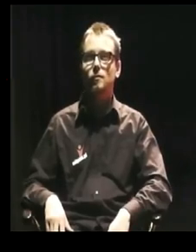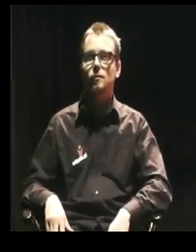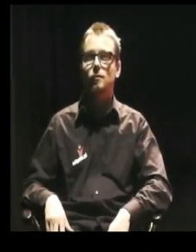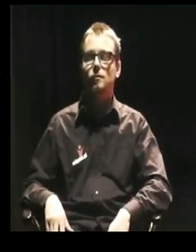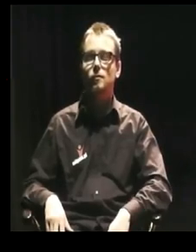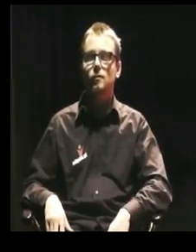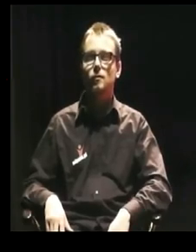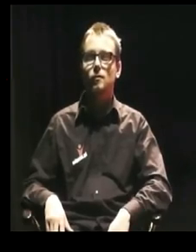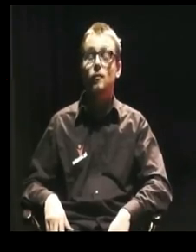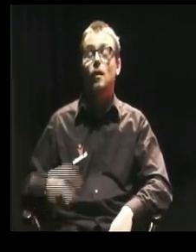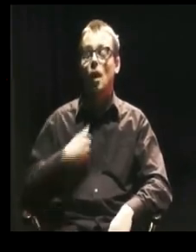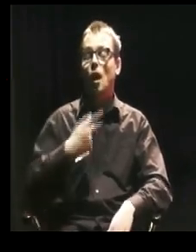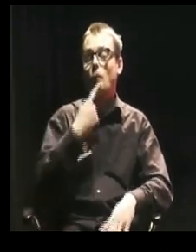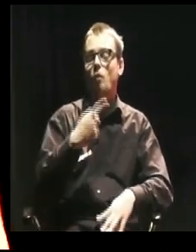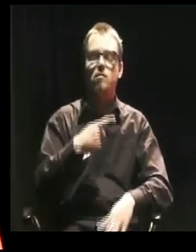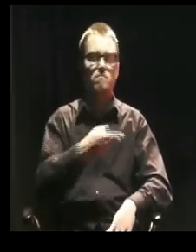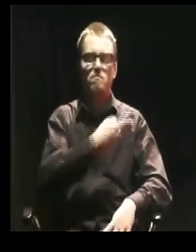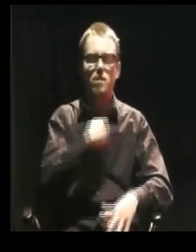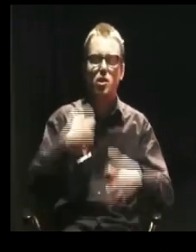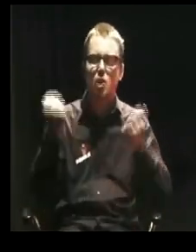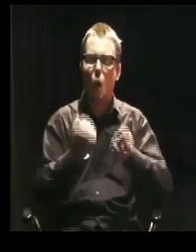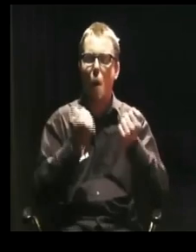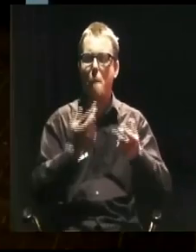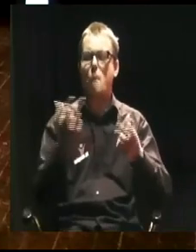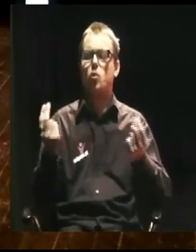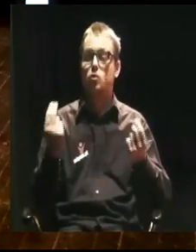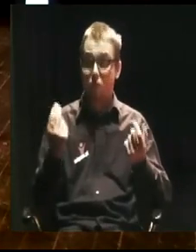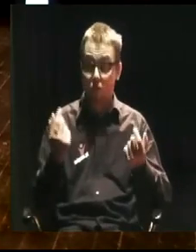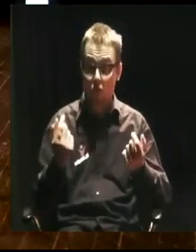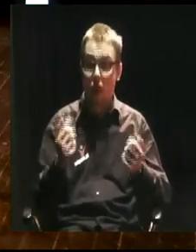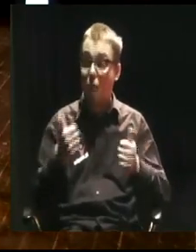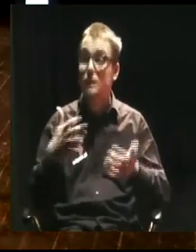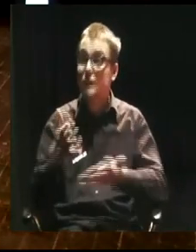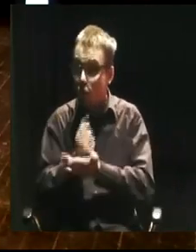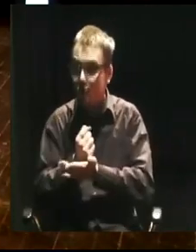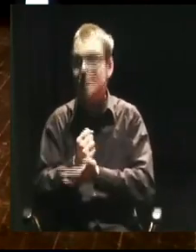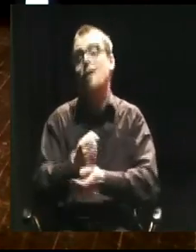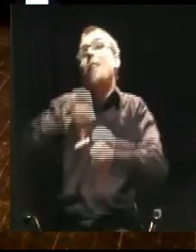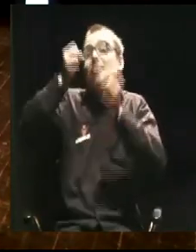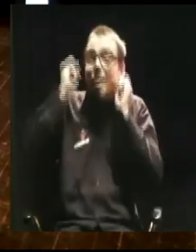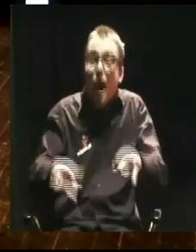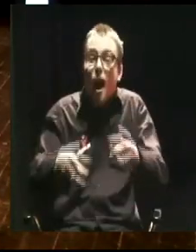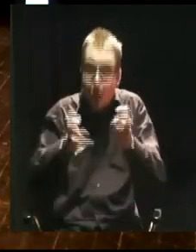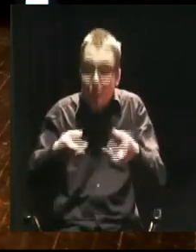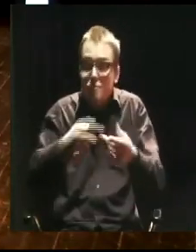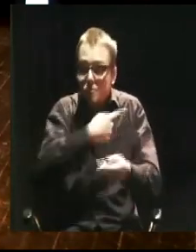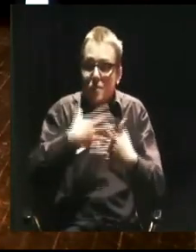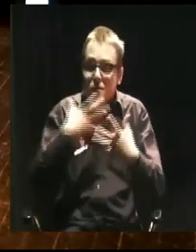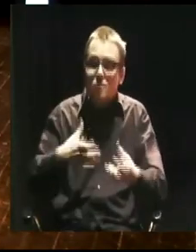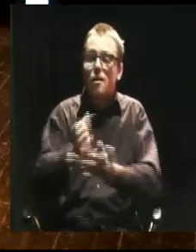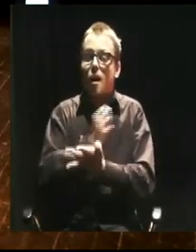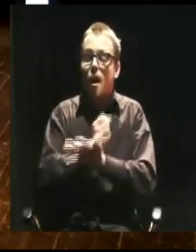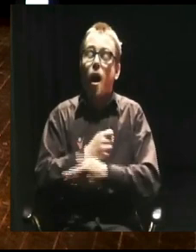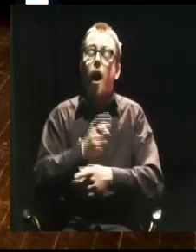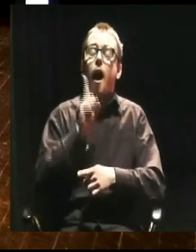co robimy i po co. Ktoś powie, aah, drewniak, pewnie, żeby zarobić. Pewnie, że tak. Tylko, że w pewnym momencie zdaliśmy sobie sprawę, że